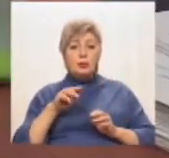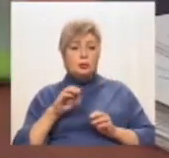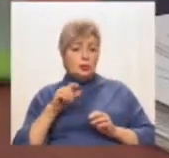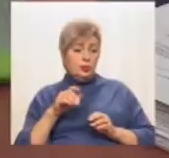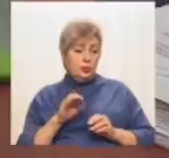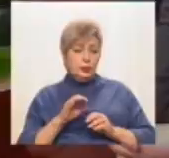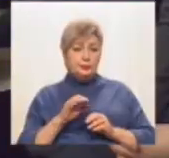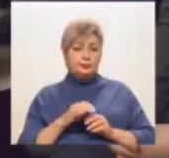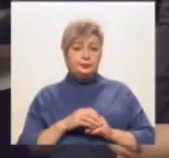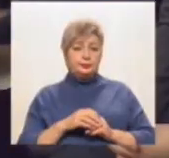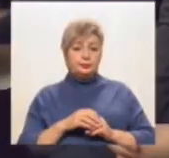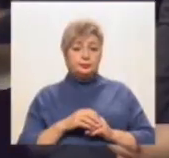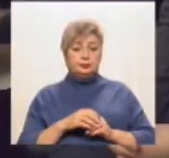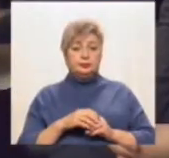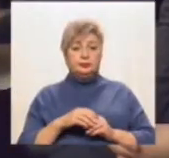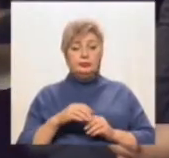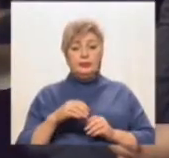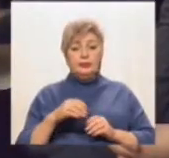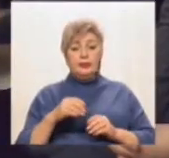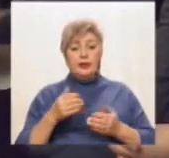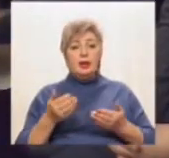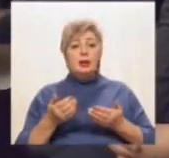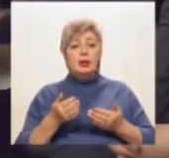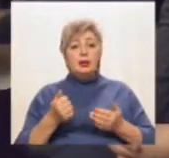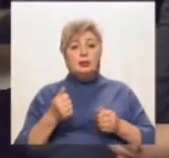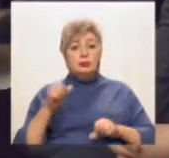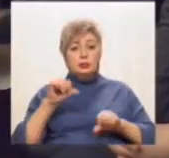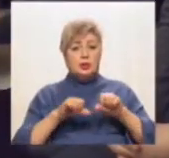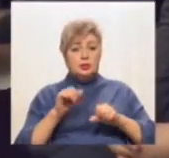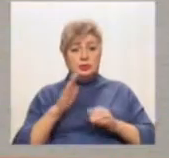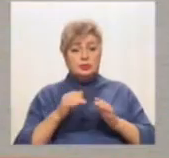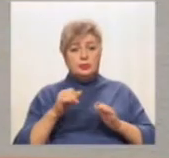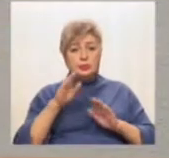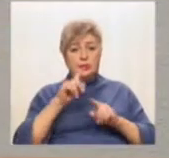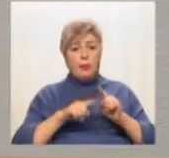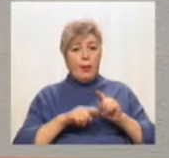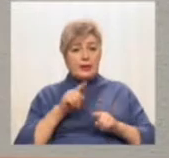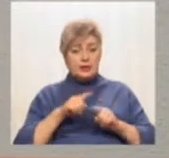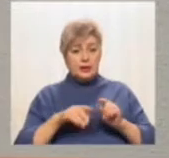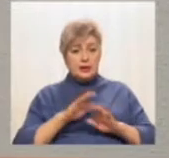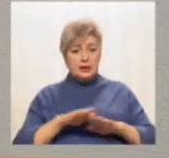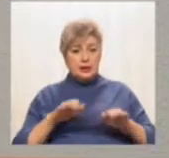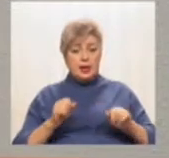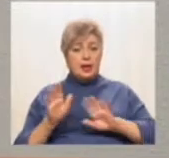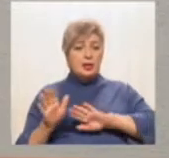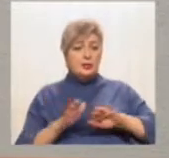управління держгеокадастру та шістьох батьків, чої діти навчаються у цій школі. Після перерви,